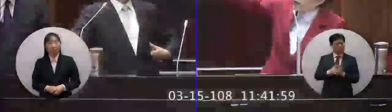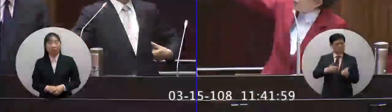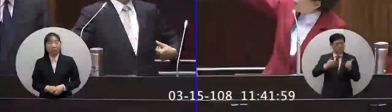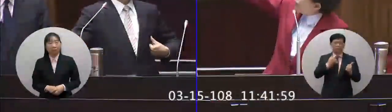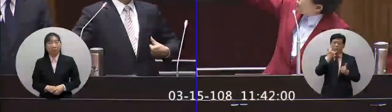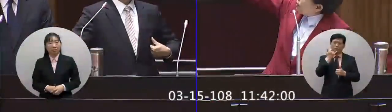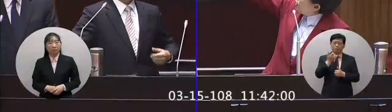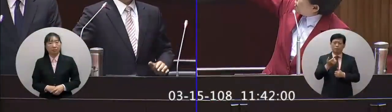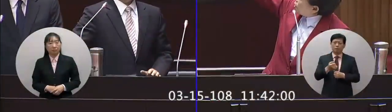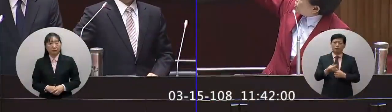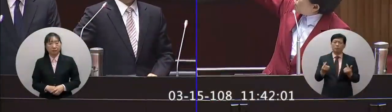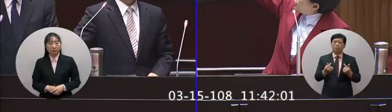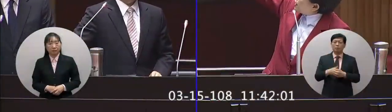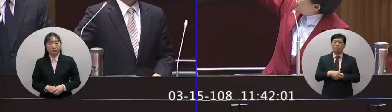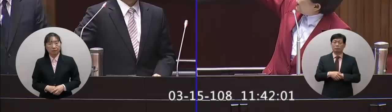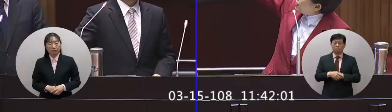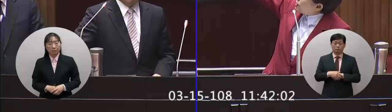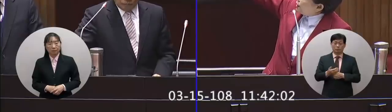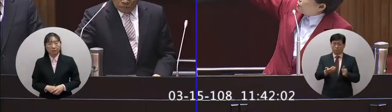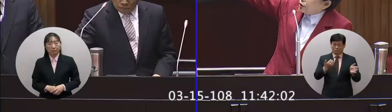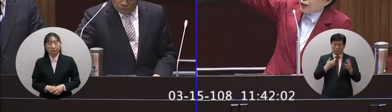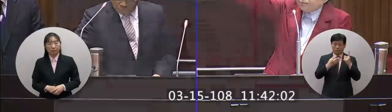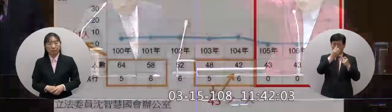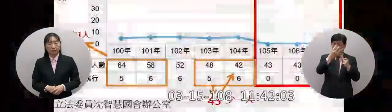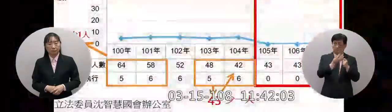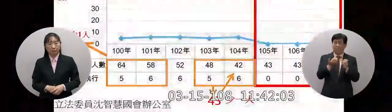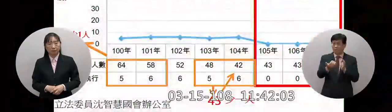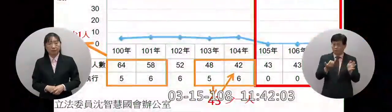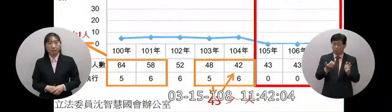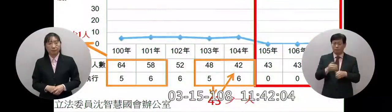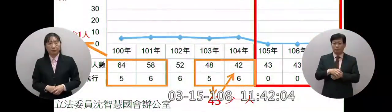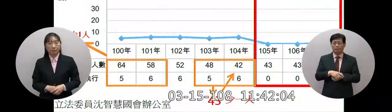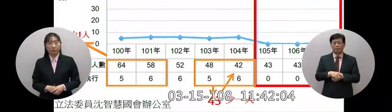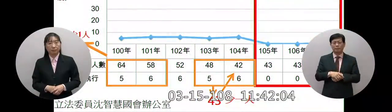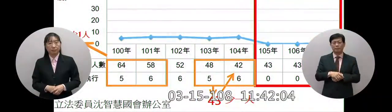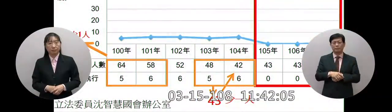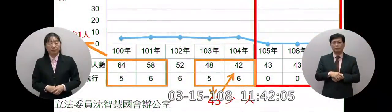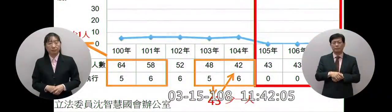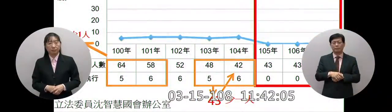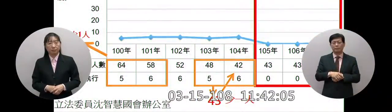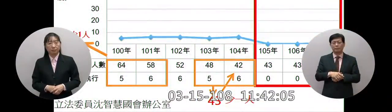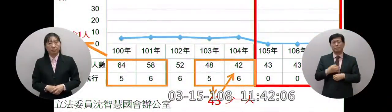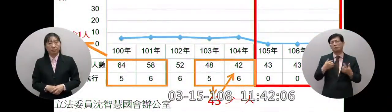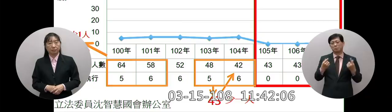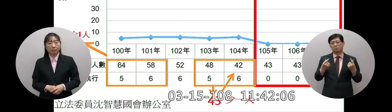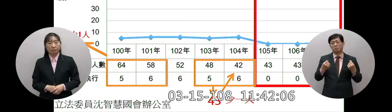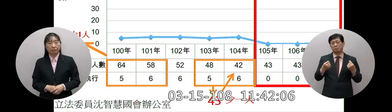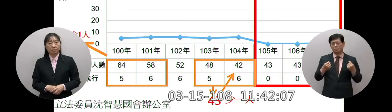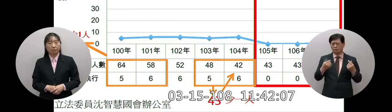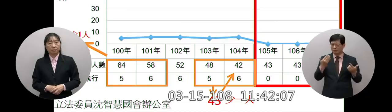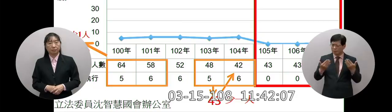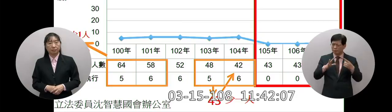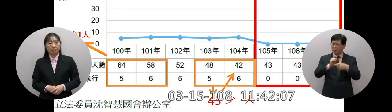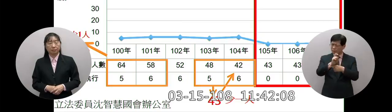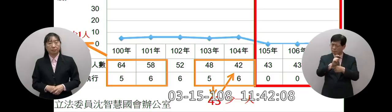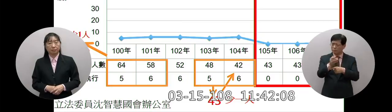死刑我們也看看往前看104年之前104年之前我們都還是有至